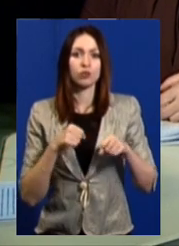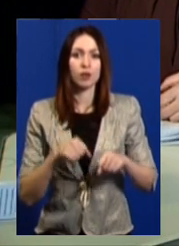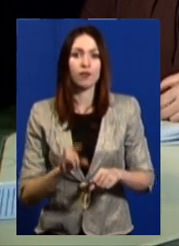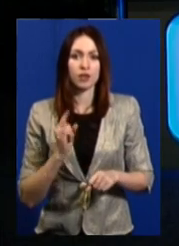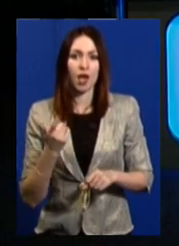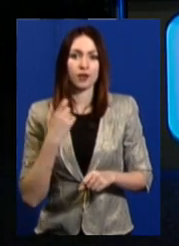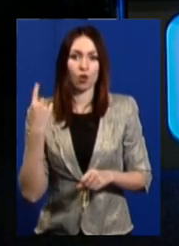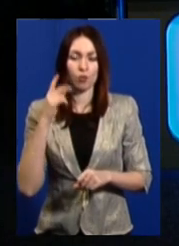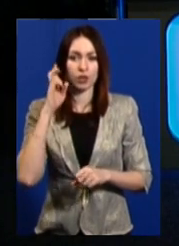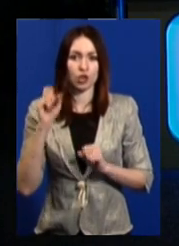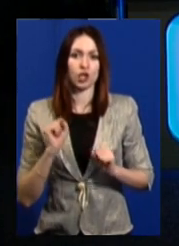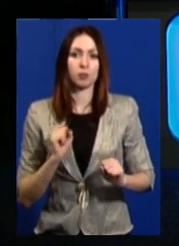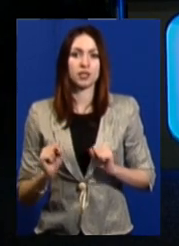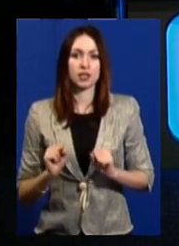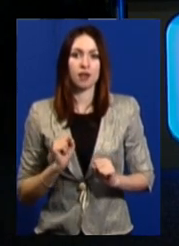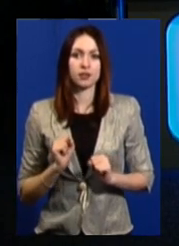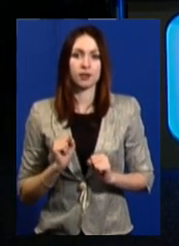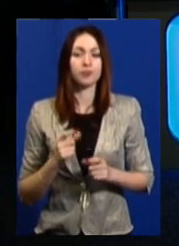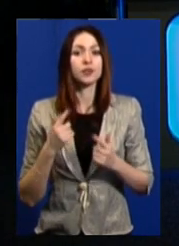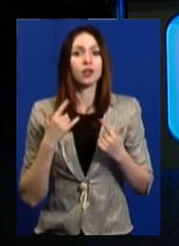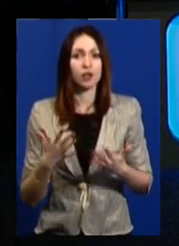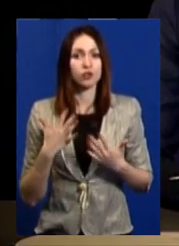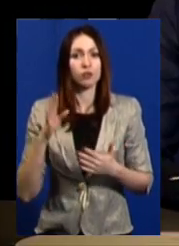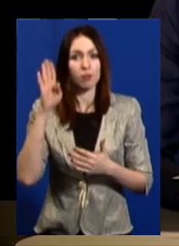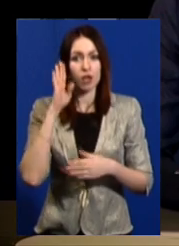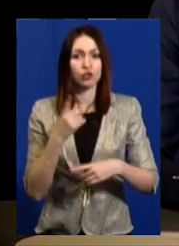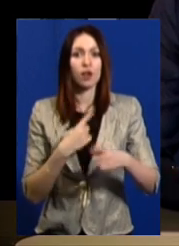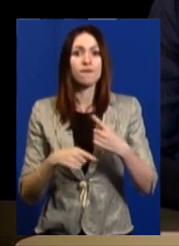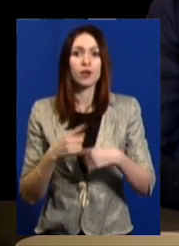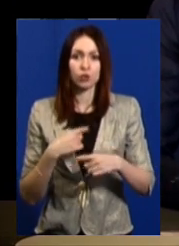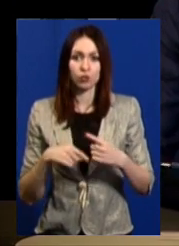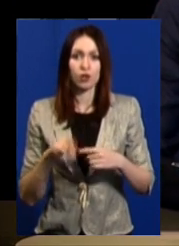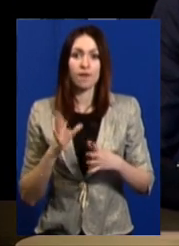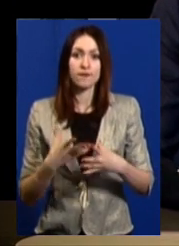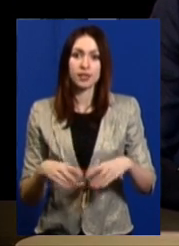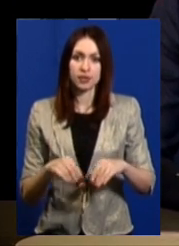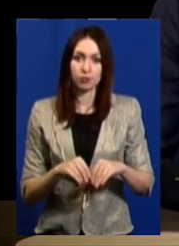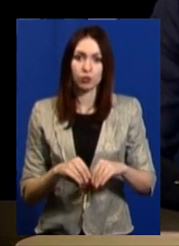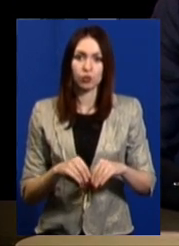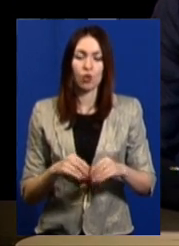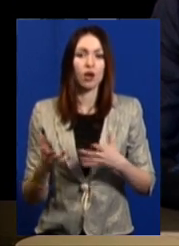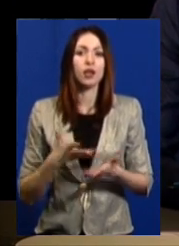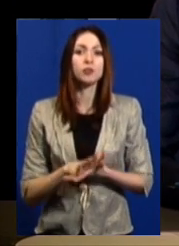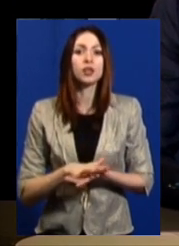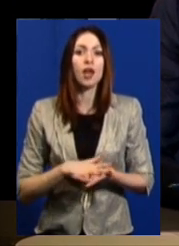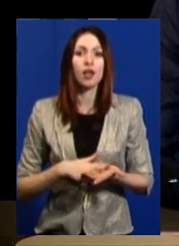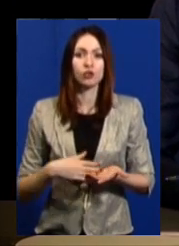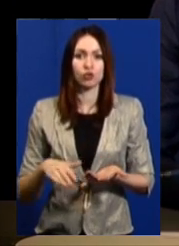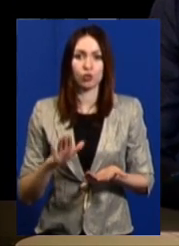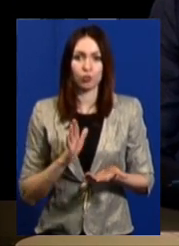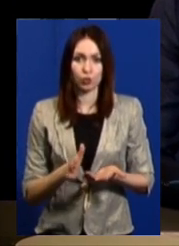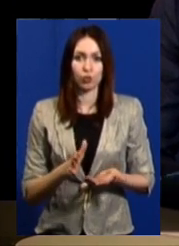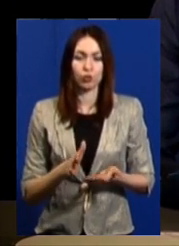облдержадміністрації. Отже, хлопчика повернули в родину. Якими будуть далі